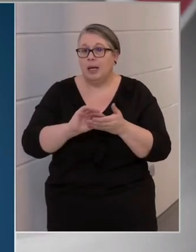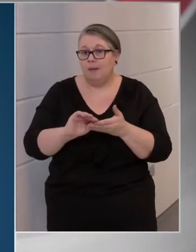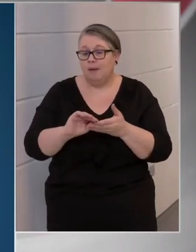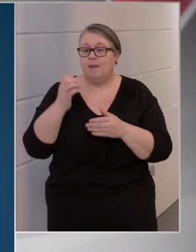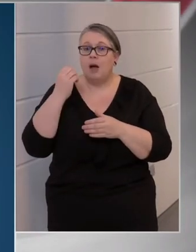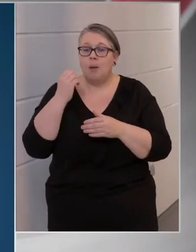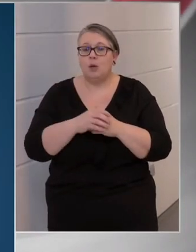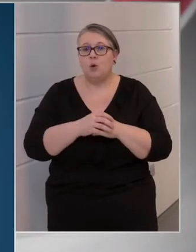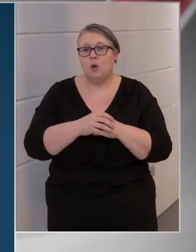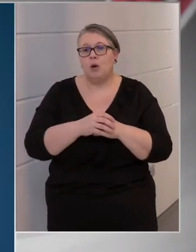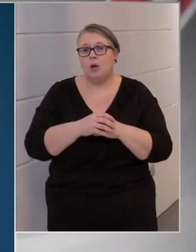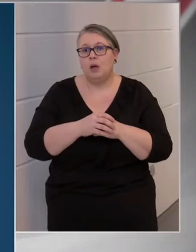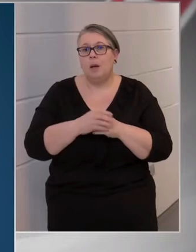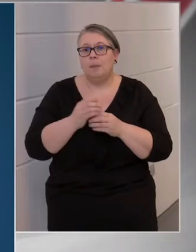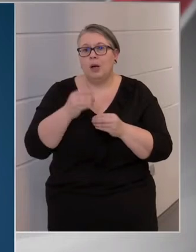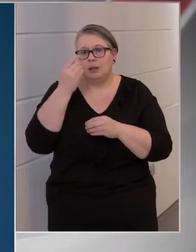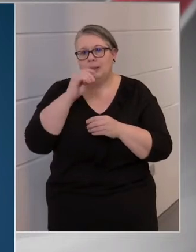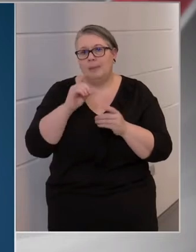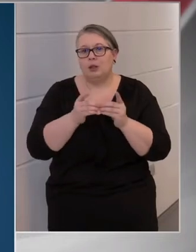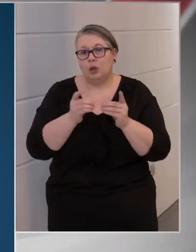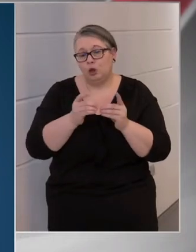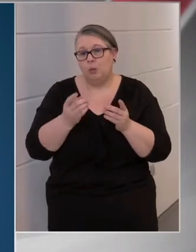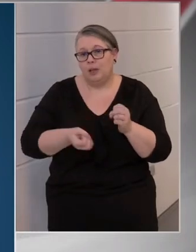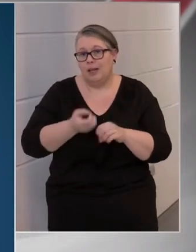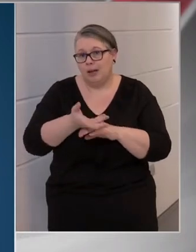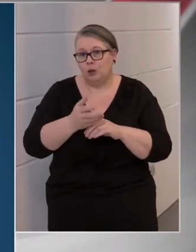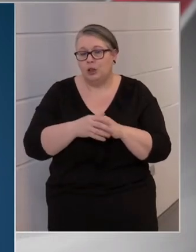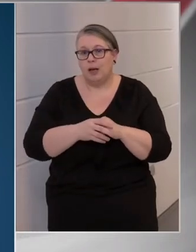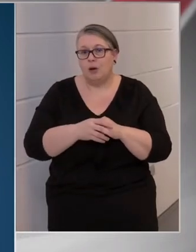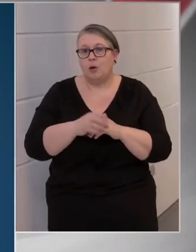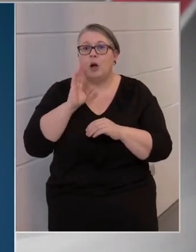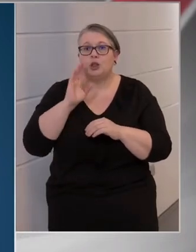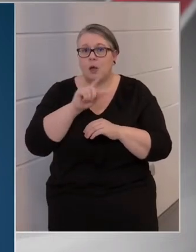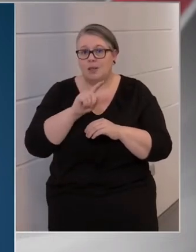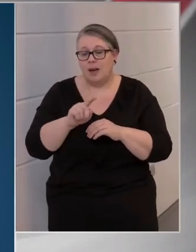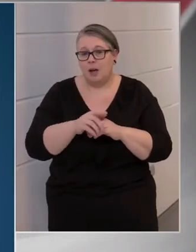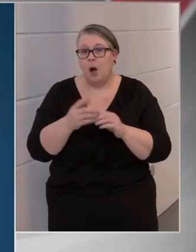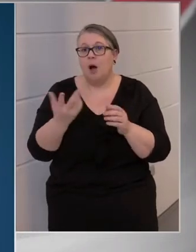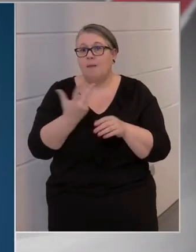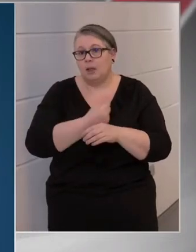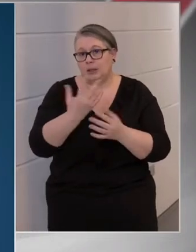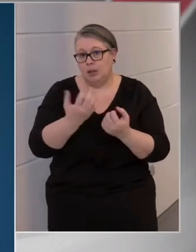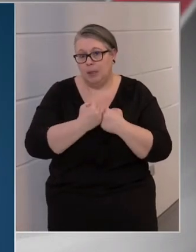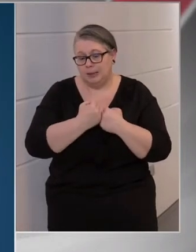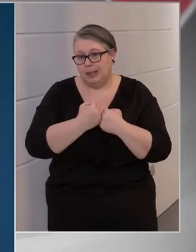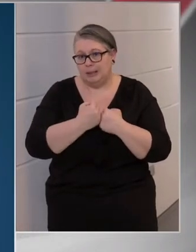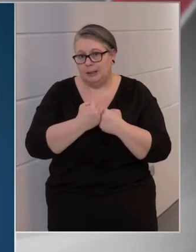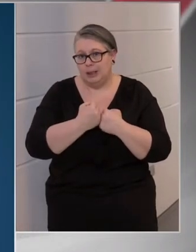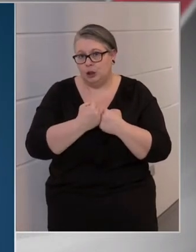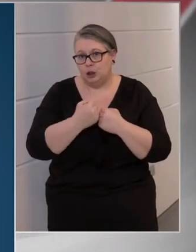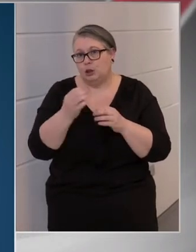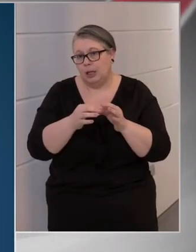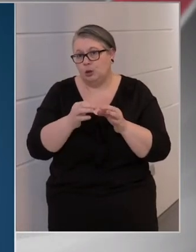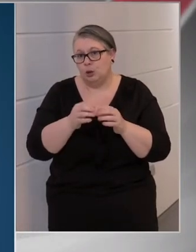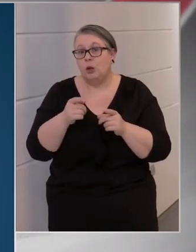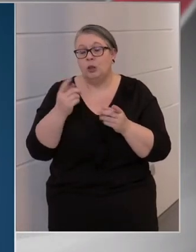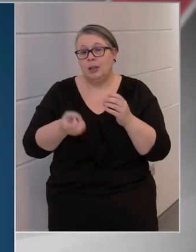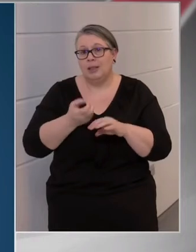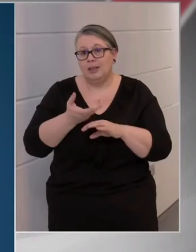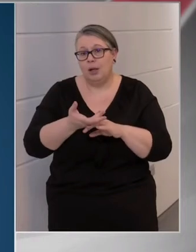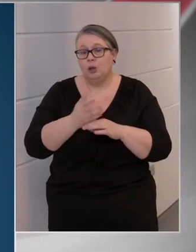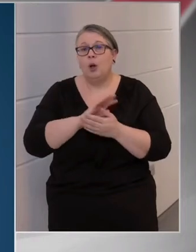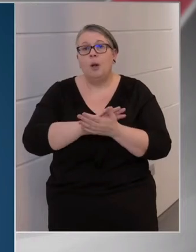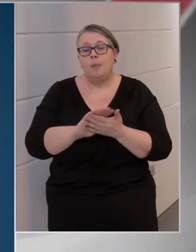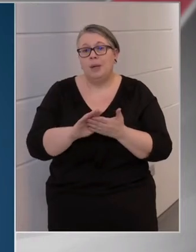amikor ez mondjuk a német sajtóban nyilvánosságra kerül, mint ahogy az AstraZeneca vakcina beszerzés kapcsán történt, ahol kiderült, hogy